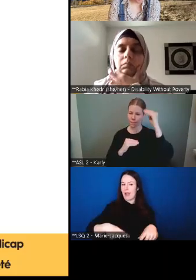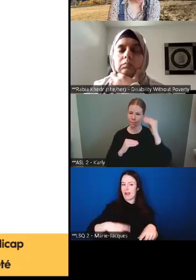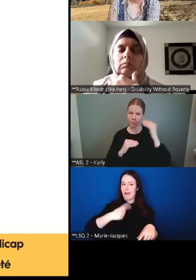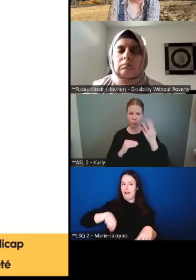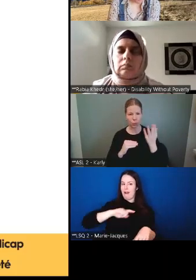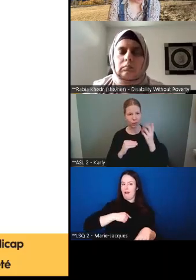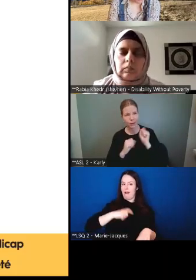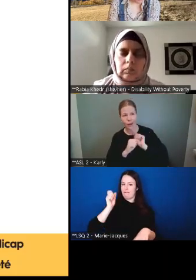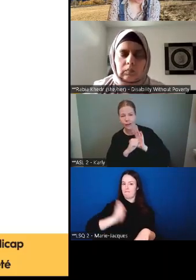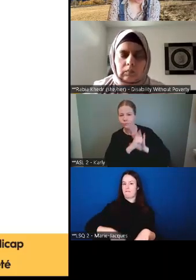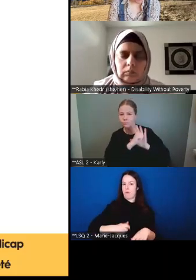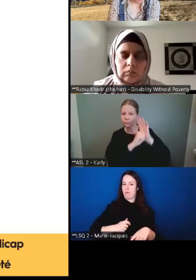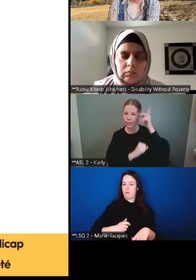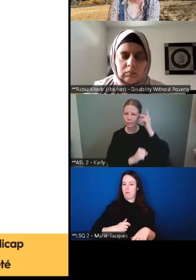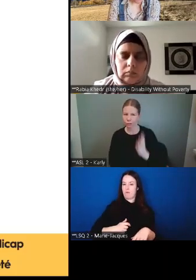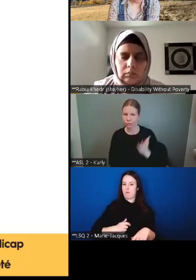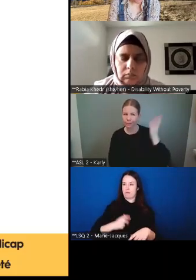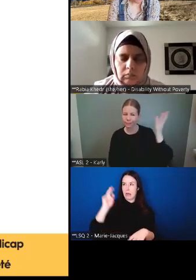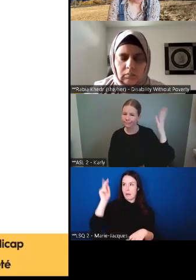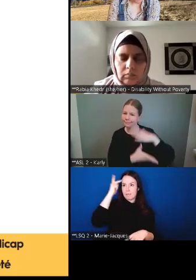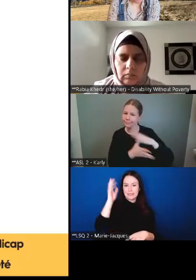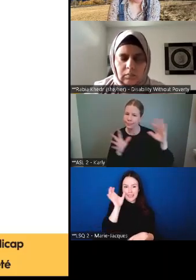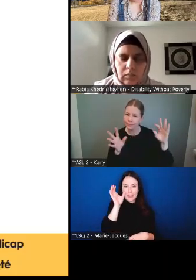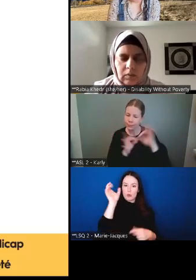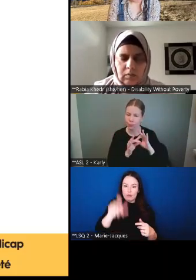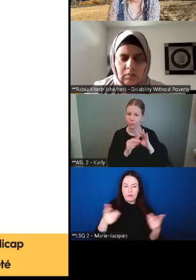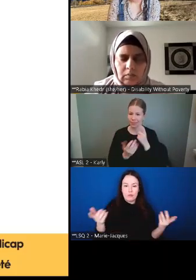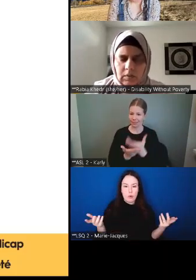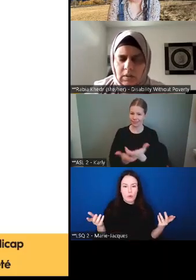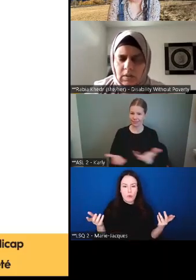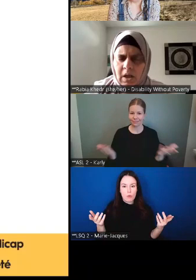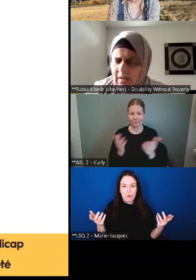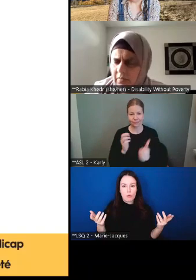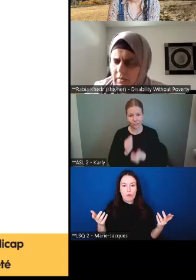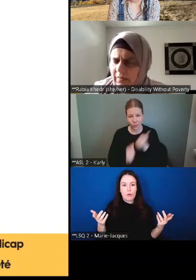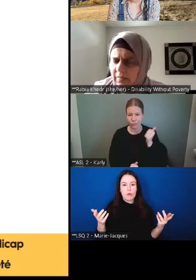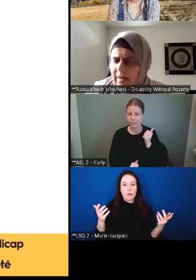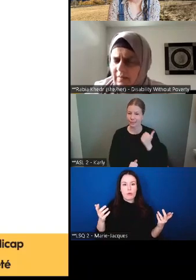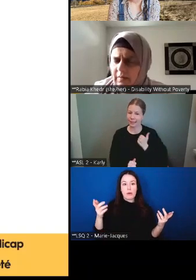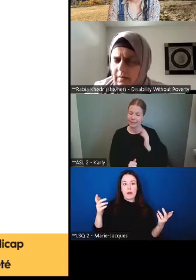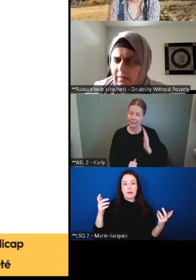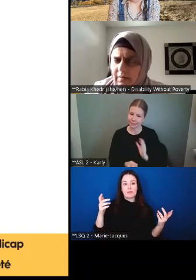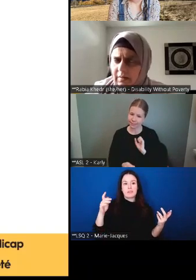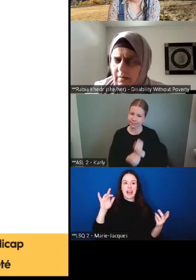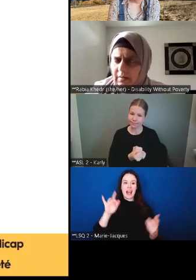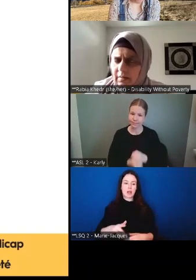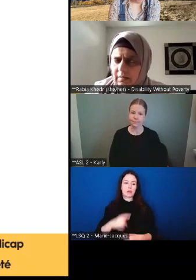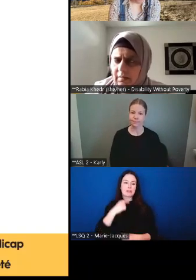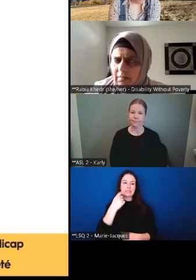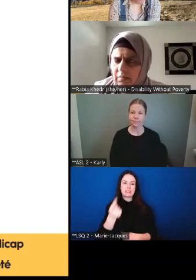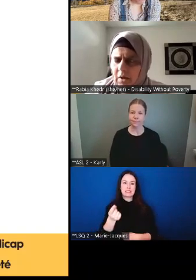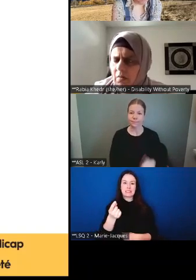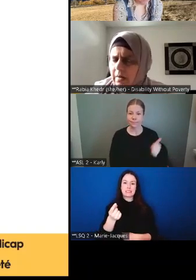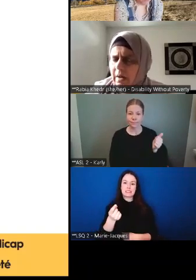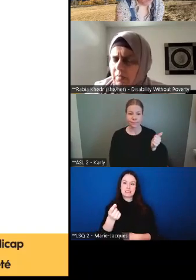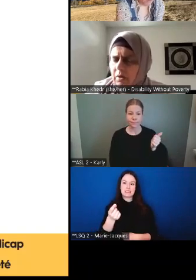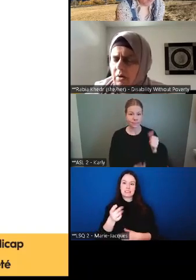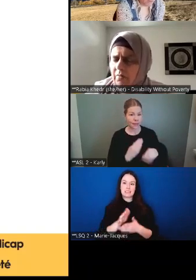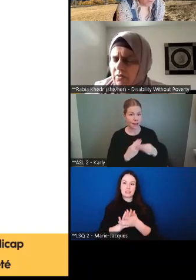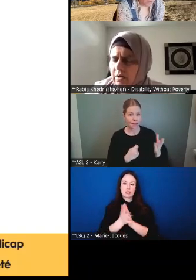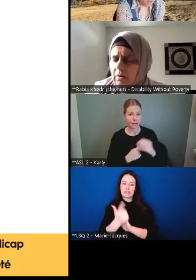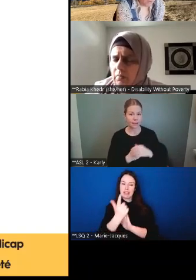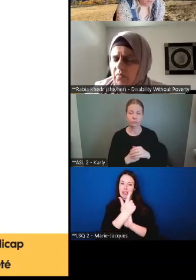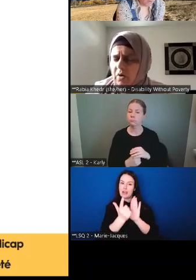pour les politiciens qui affirment la raison pour laquelle ça doit devenir loi